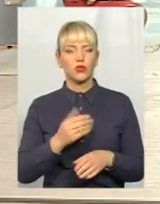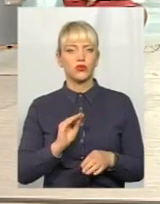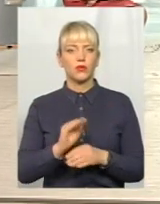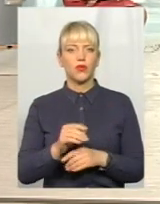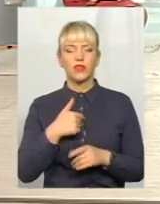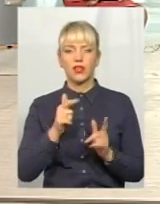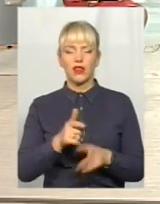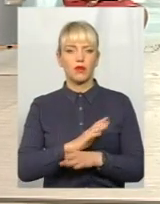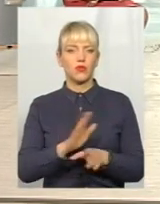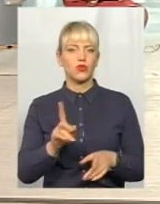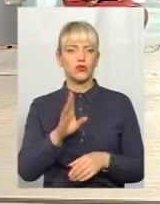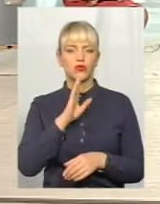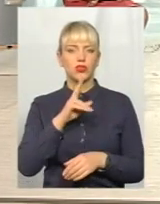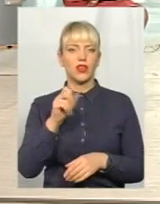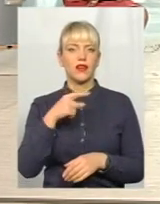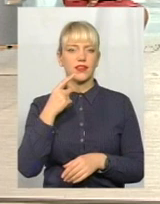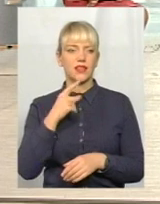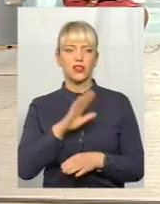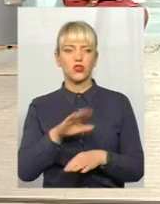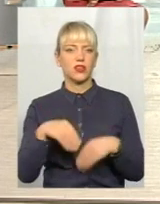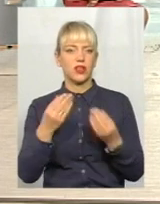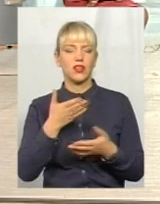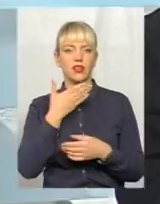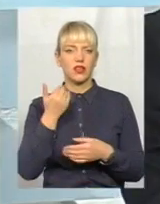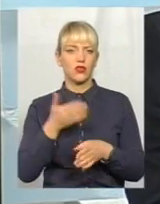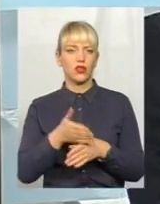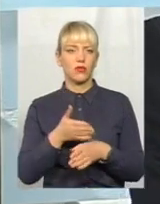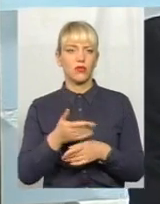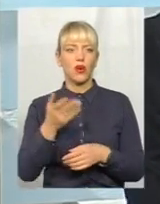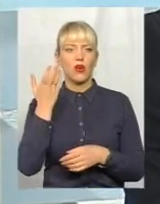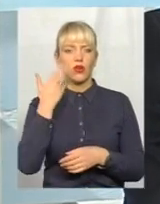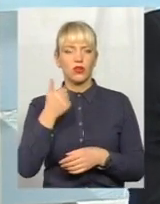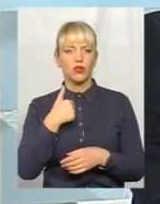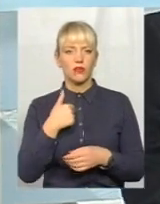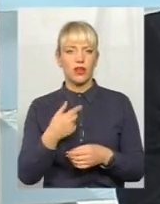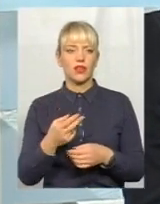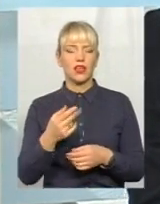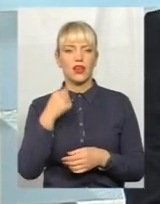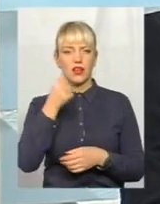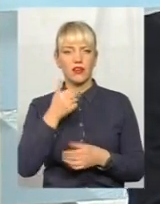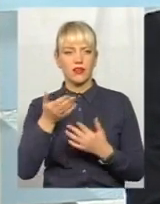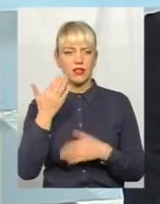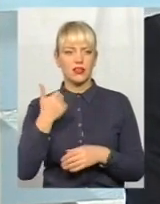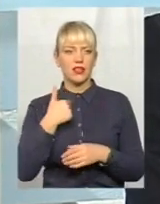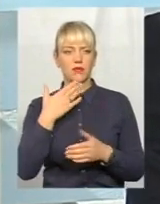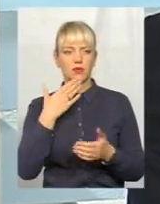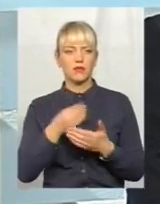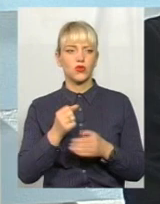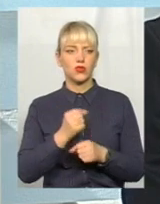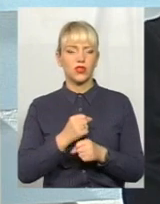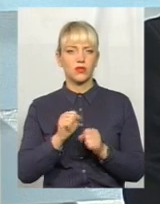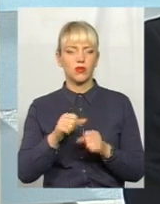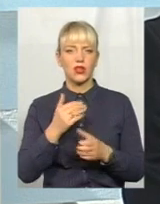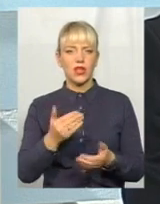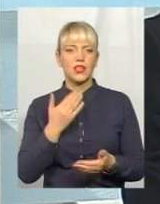зовсім погоджую, що жінка казала, що не надається допомогу. Коли до мене там рік назад, я можу про свою діяльність говорити,